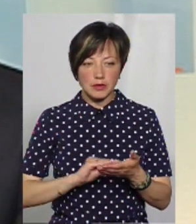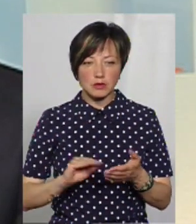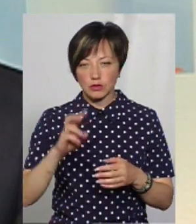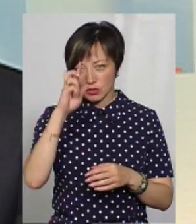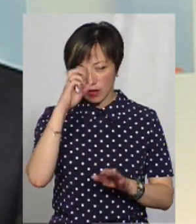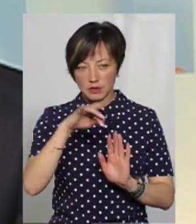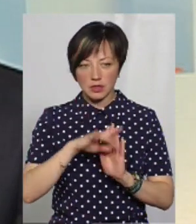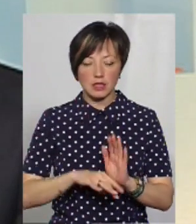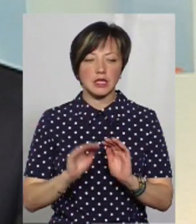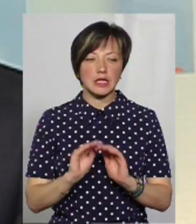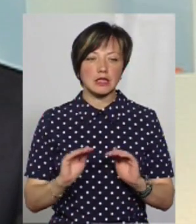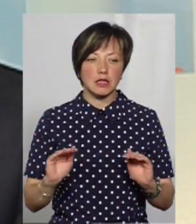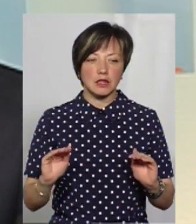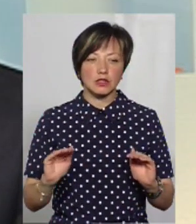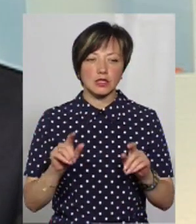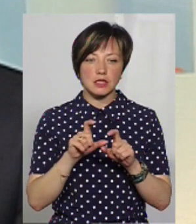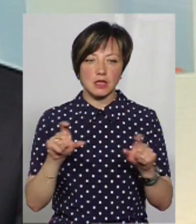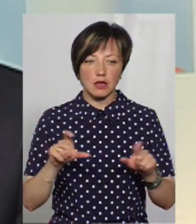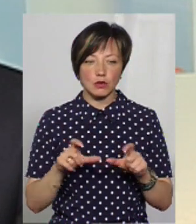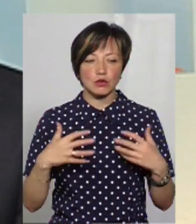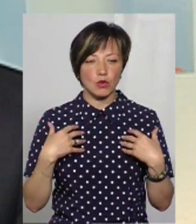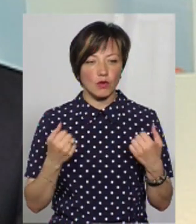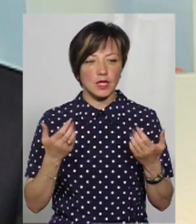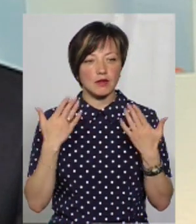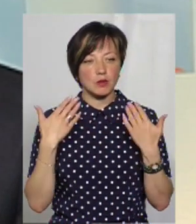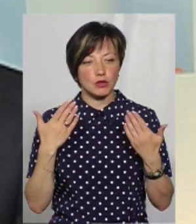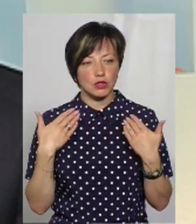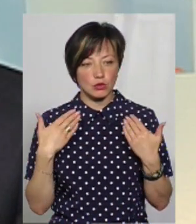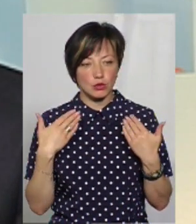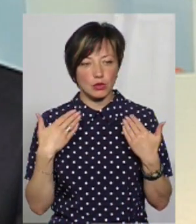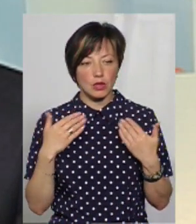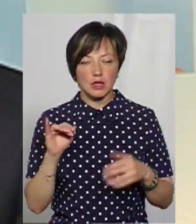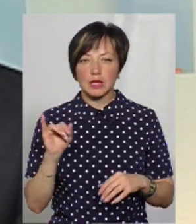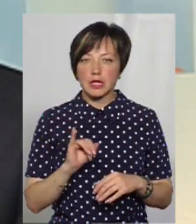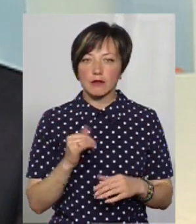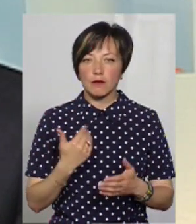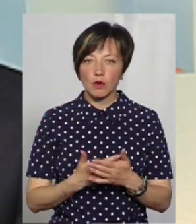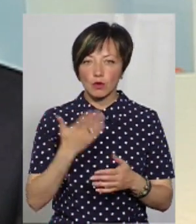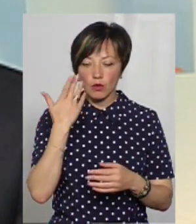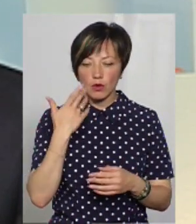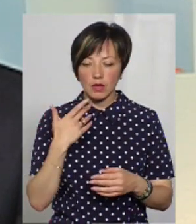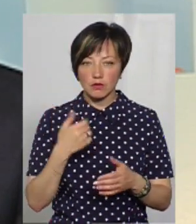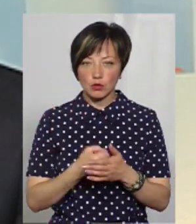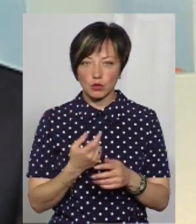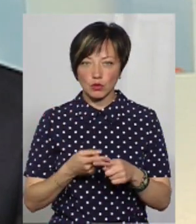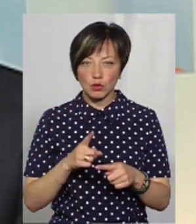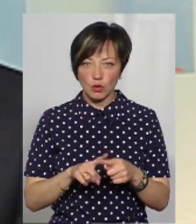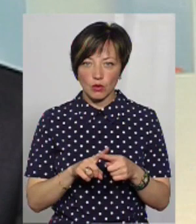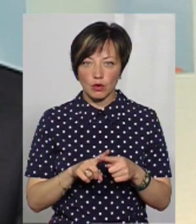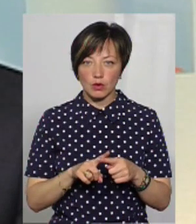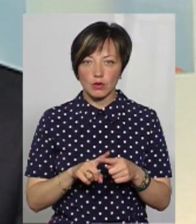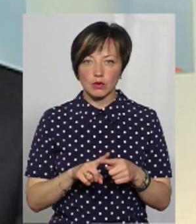є державний реєстр дитячих закладів оздоровлення та відпочинку. І от коли ми доійшли до нього,